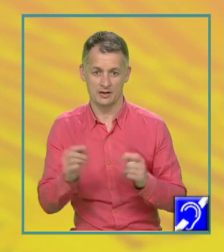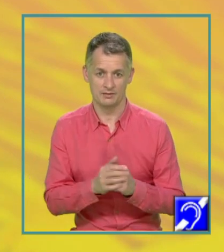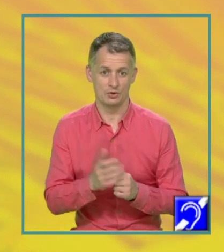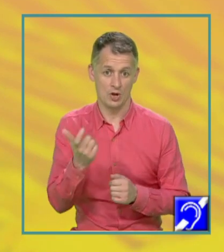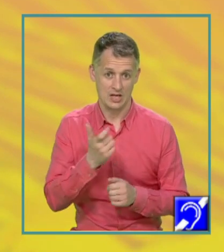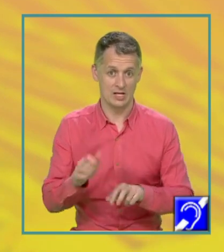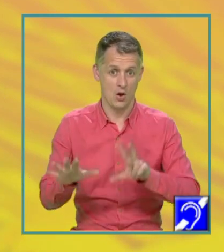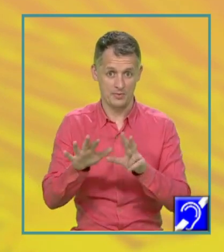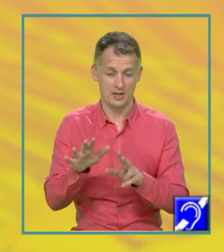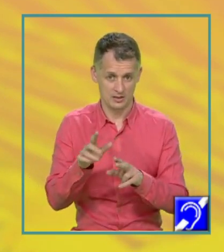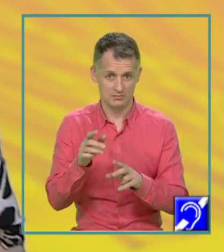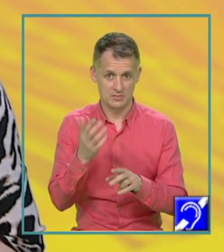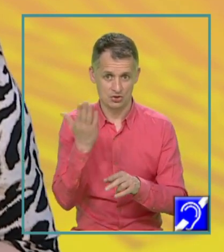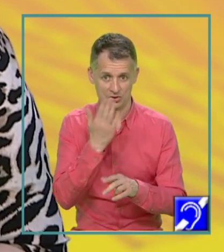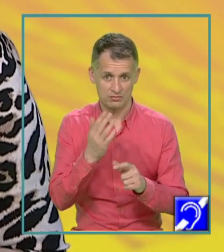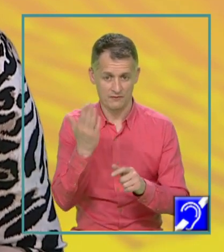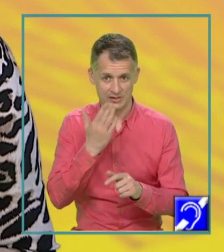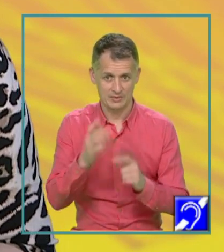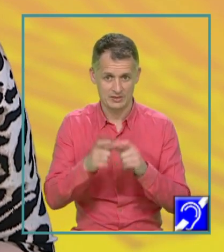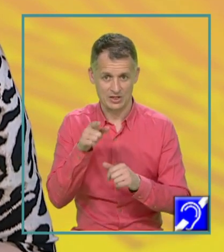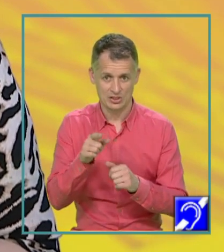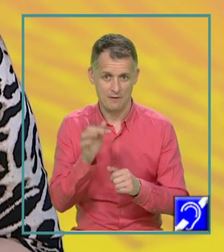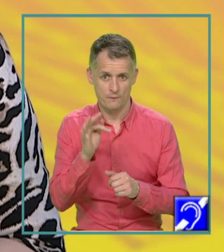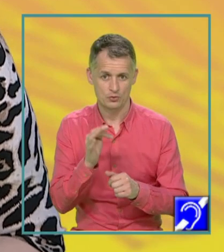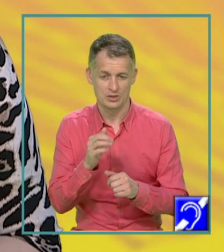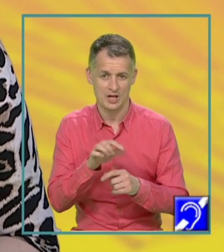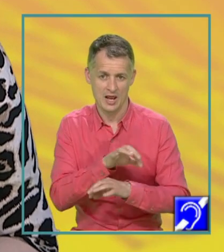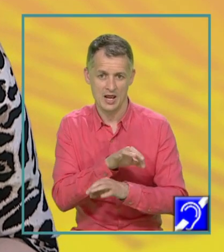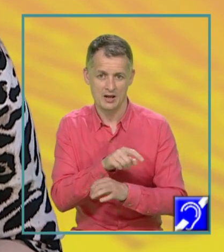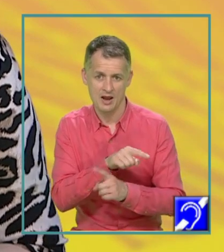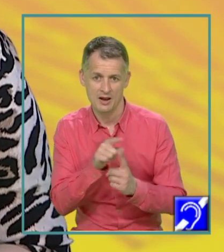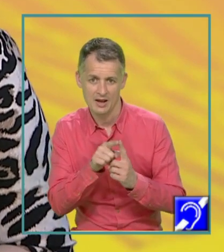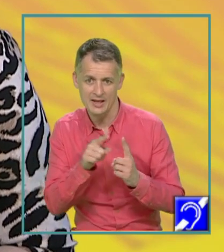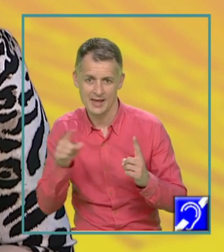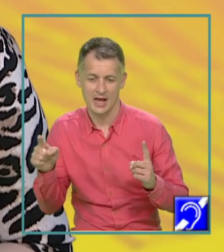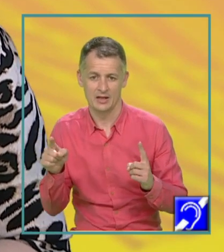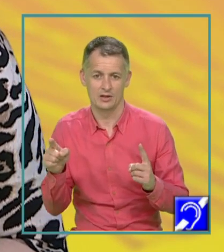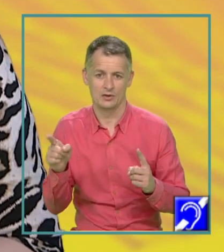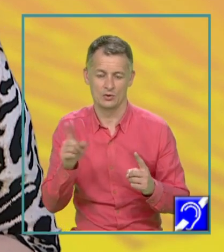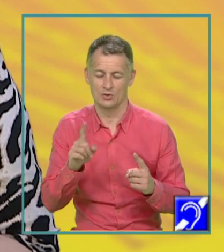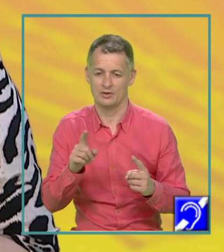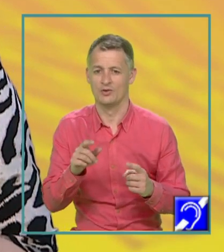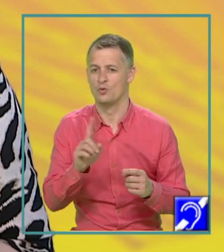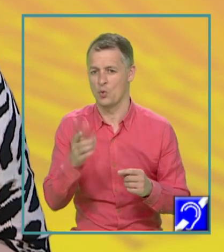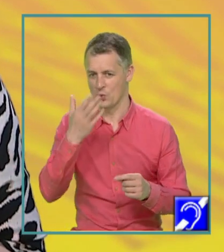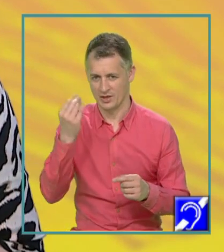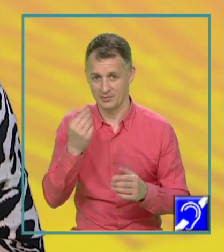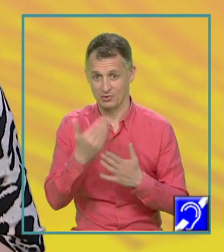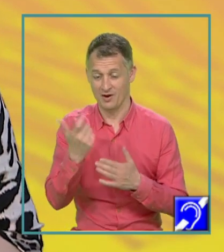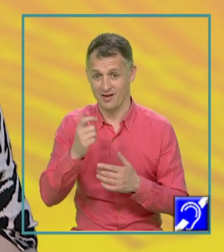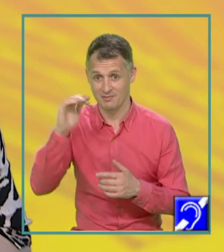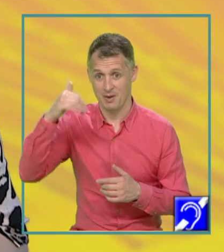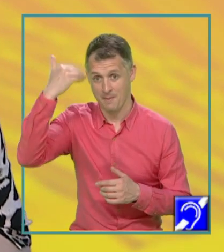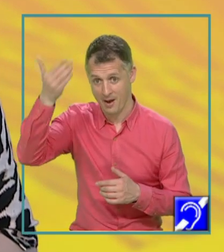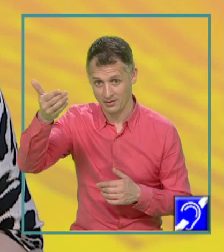liniare și nu uitați că este foarte important acest capitol și să nu îl negrijați pentru că în clasele mai mari în